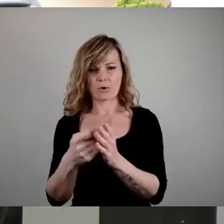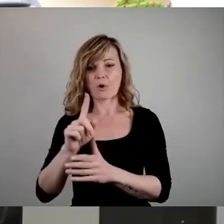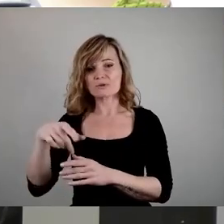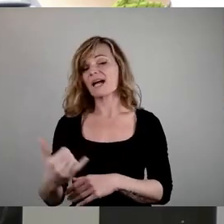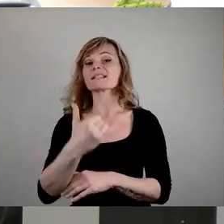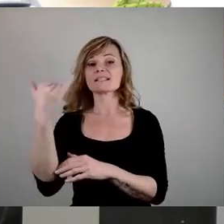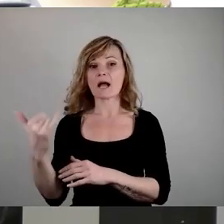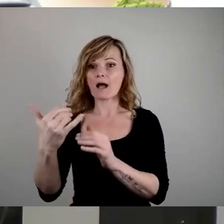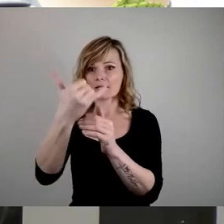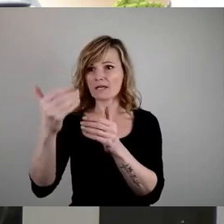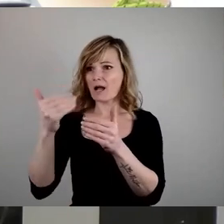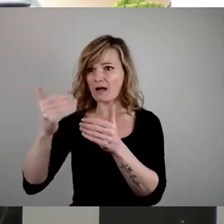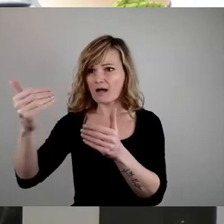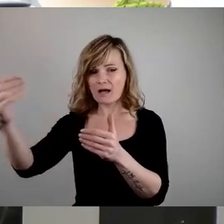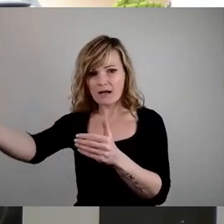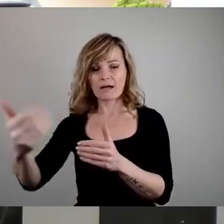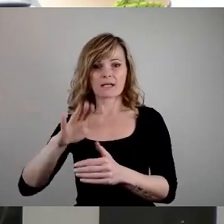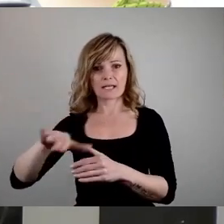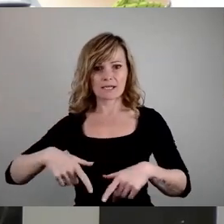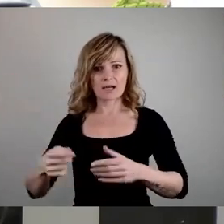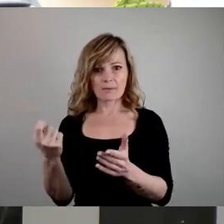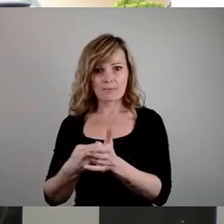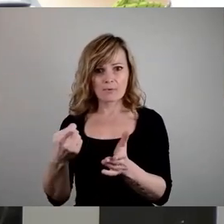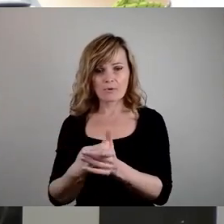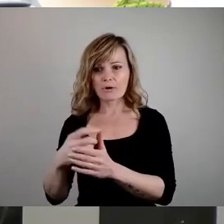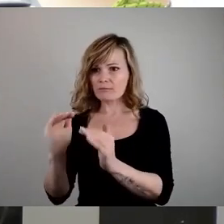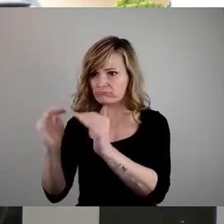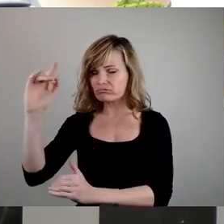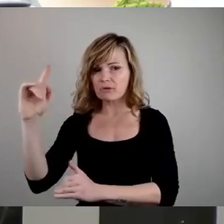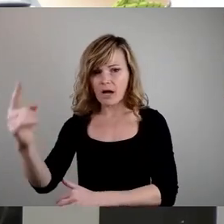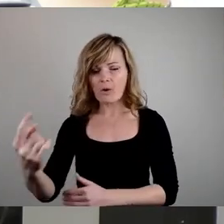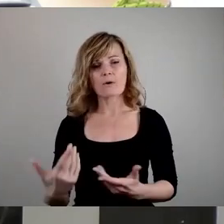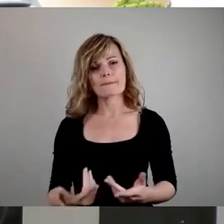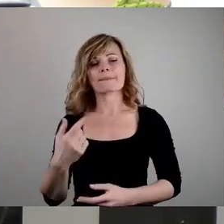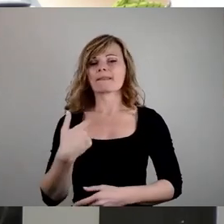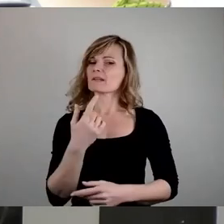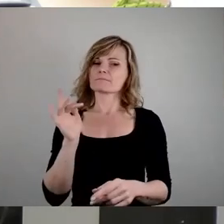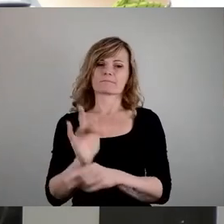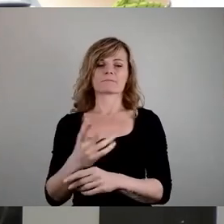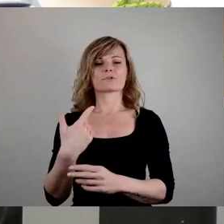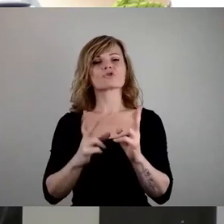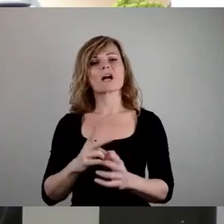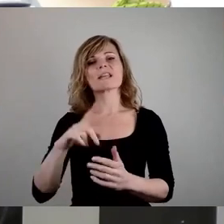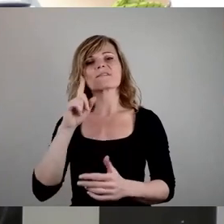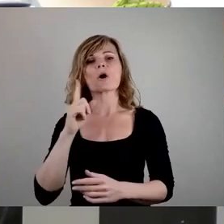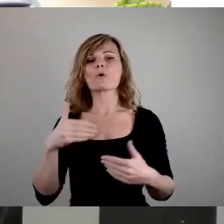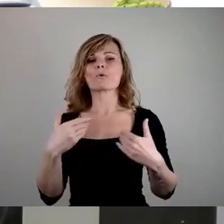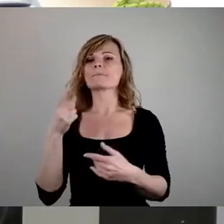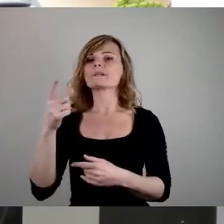beschlossen wurde. Das können wir nicht mittragen. Schade, dass die Frau Frohwieser gar nicht geht. Ich wollte sie nämlich gleich direkt ansprechen. Den SPD